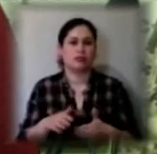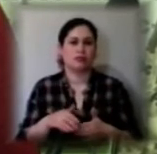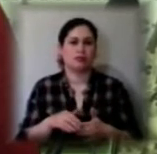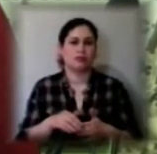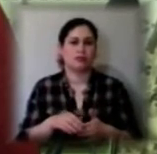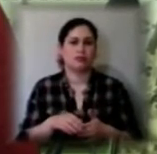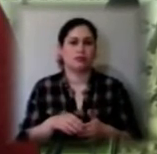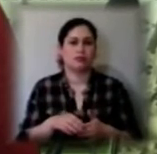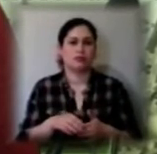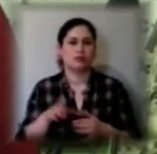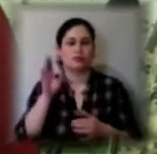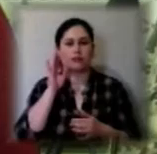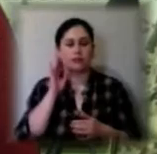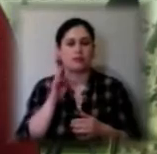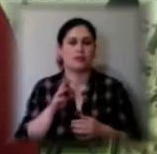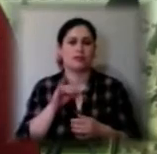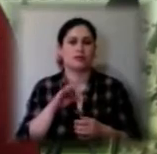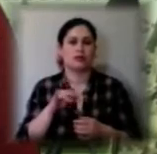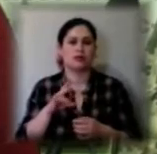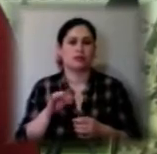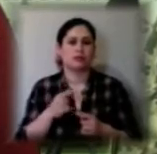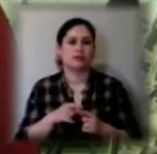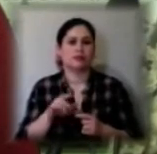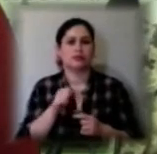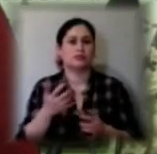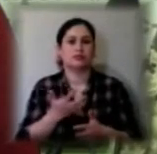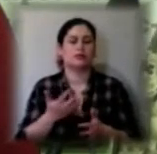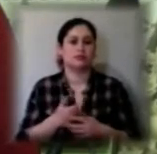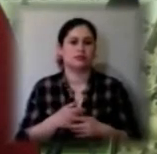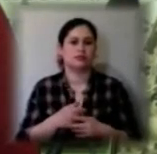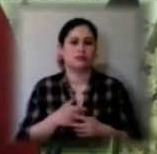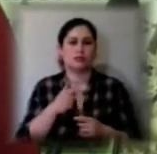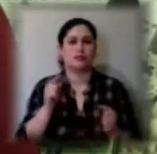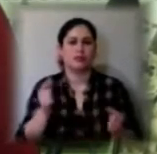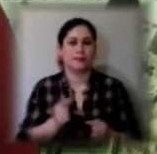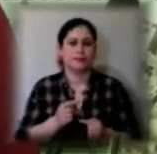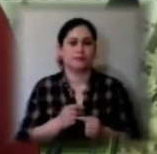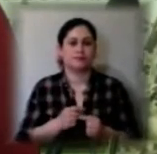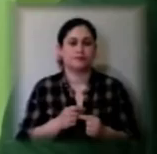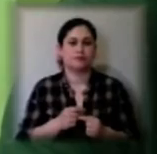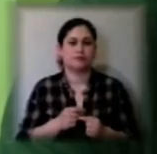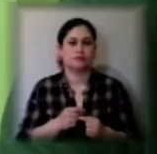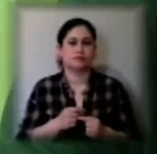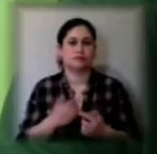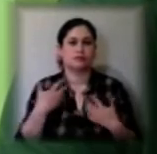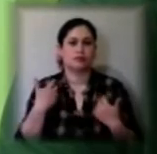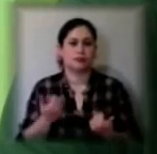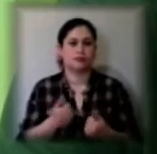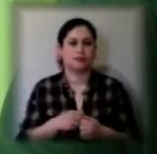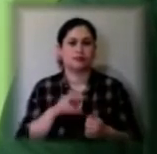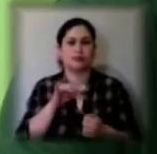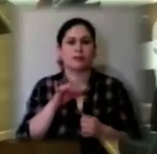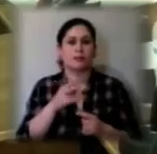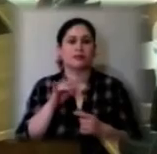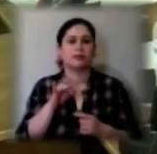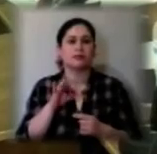Хлопці придатні, без якихось там ограничень, здорові. Пандемія коронавірусу